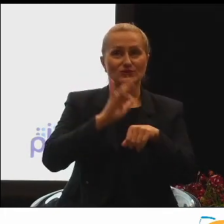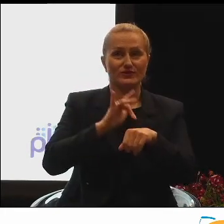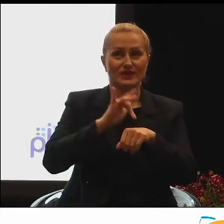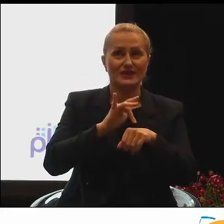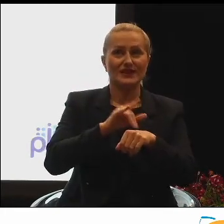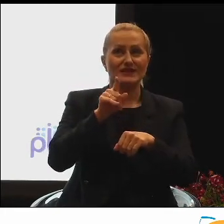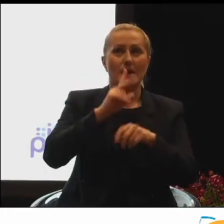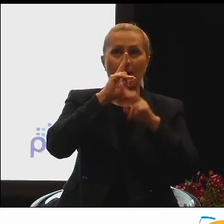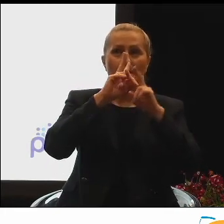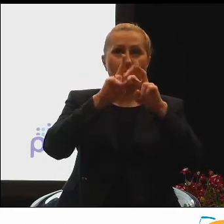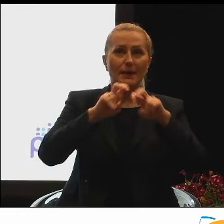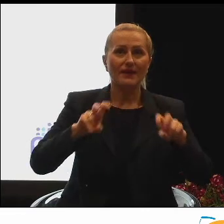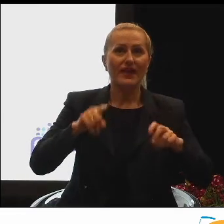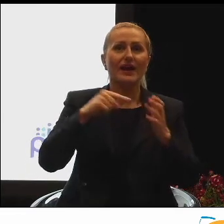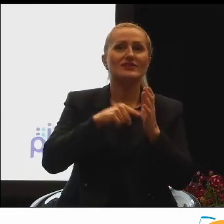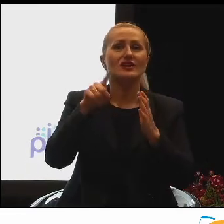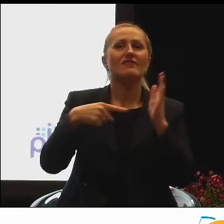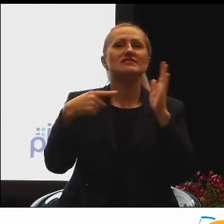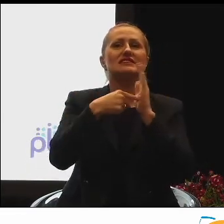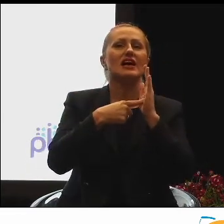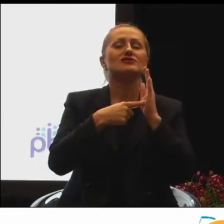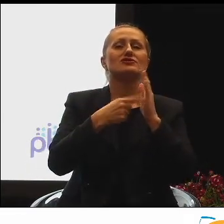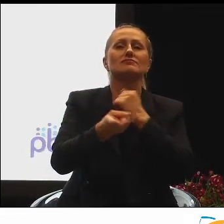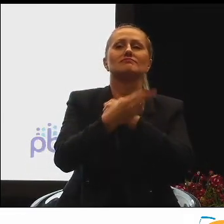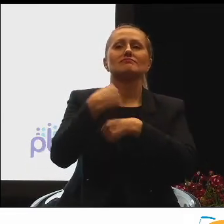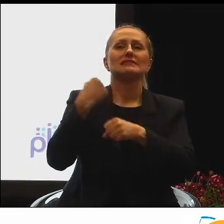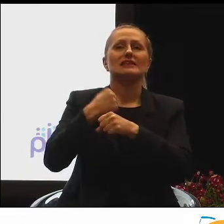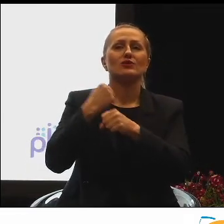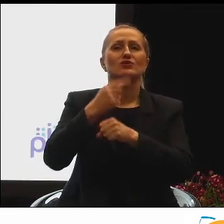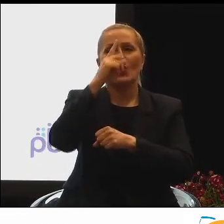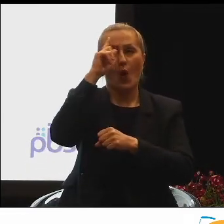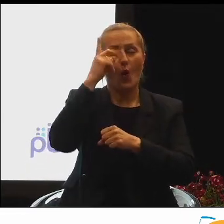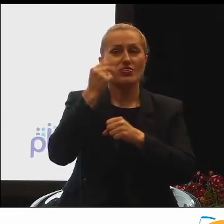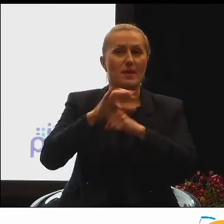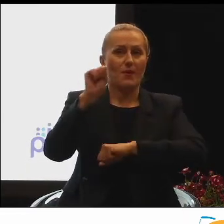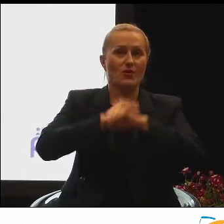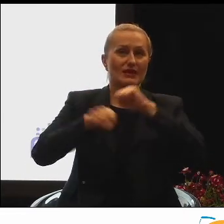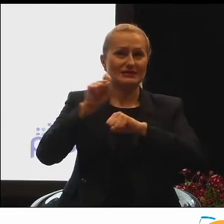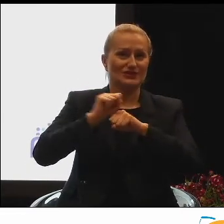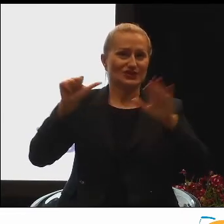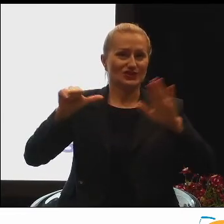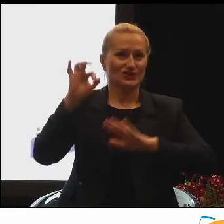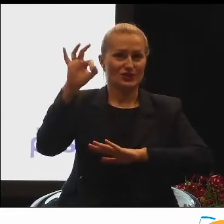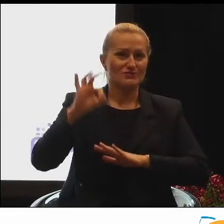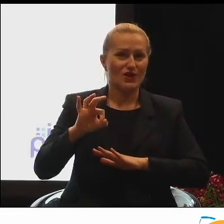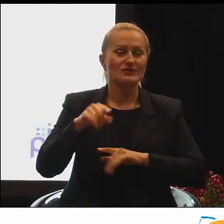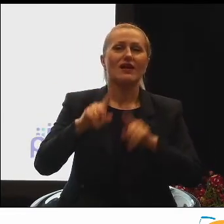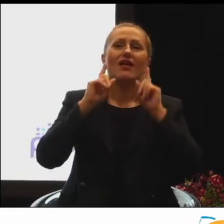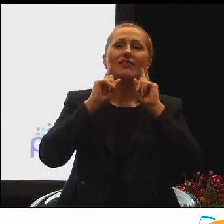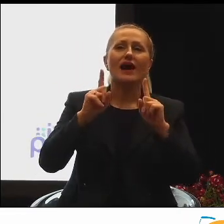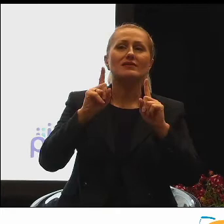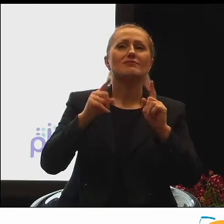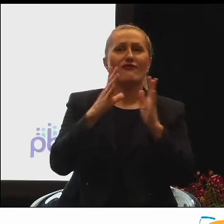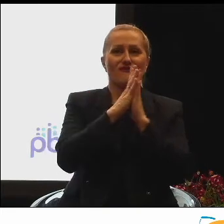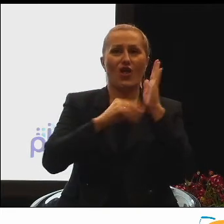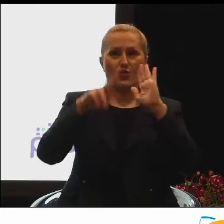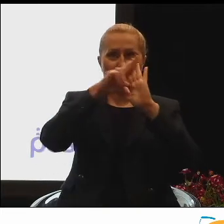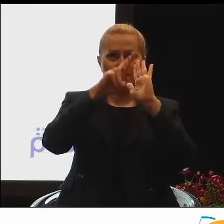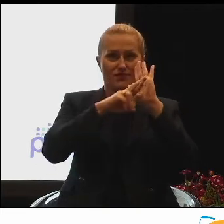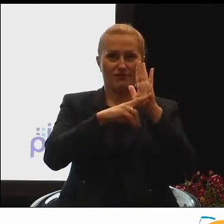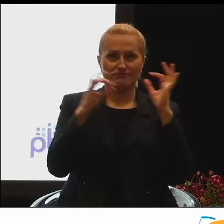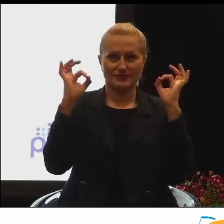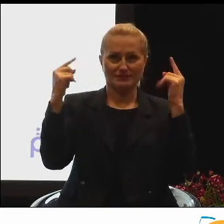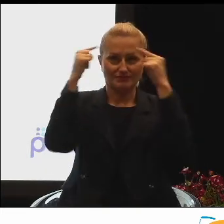w badaniu, to wskaźnik zatrudnienia osób z niepełnosprawnościami wynosi 6%, czyli tak powiedziałabym regulaminowo.